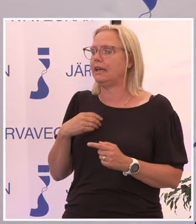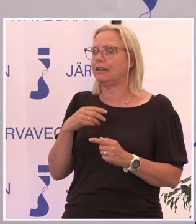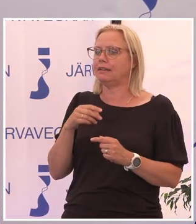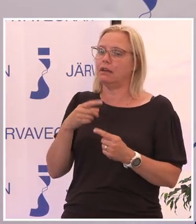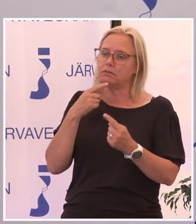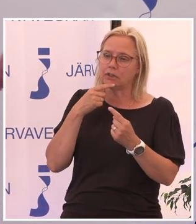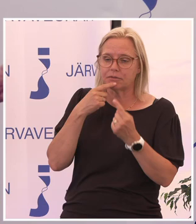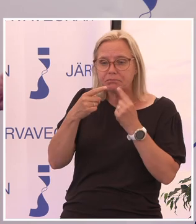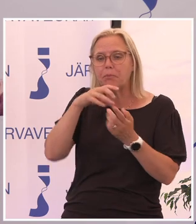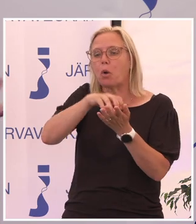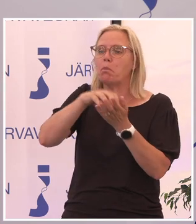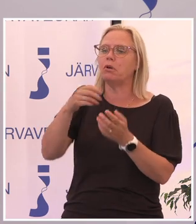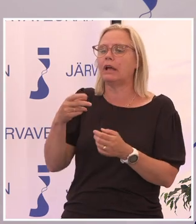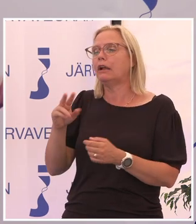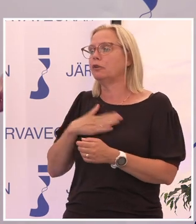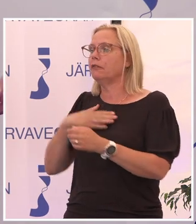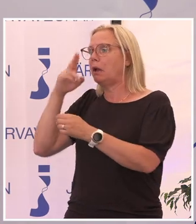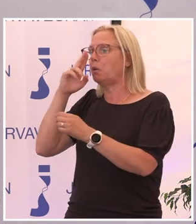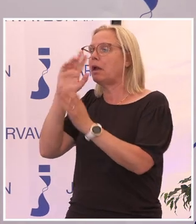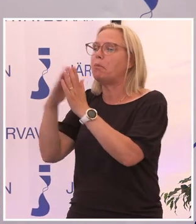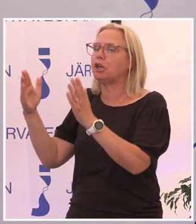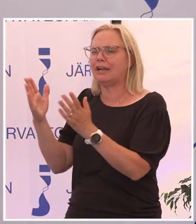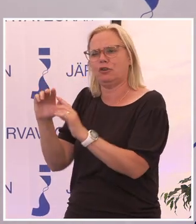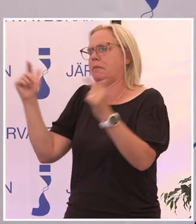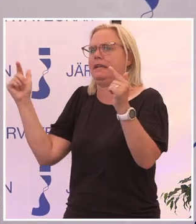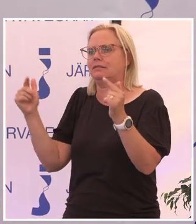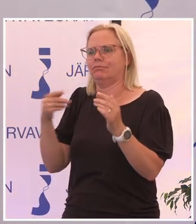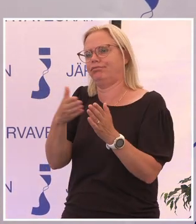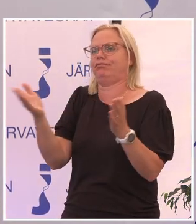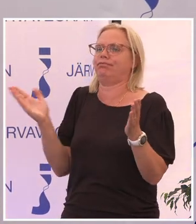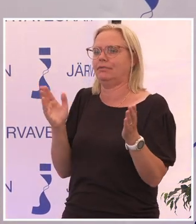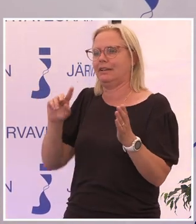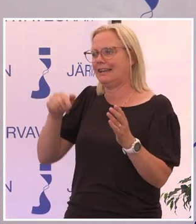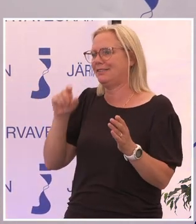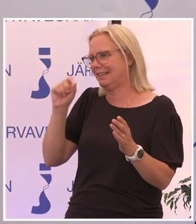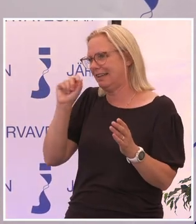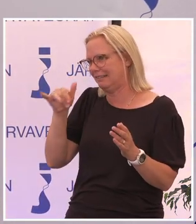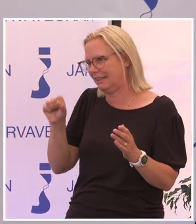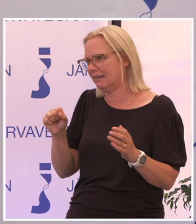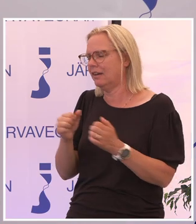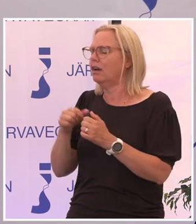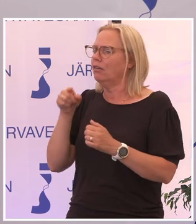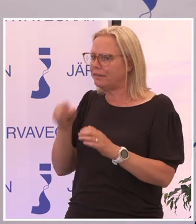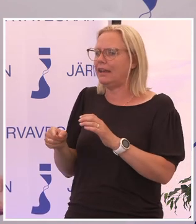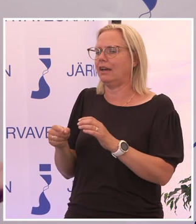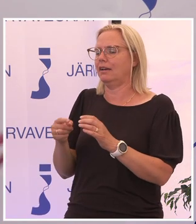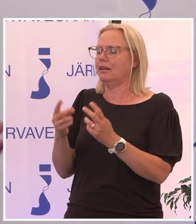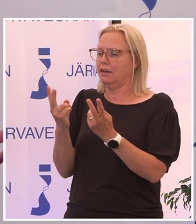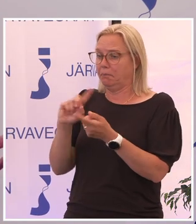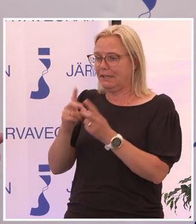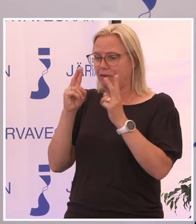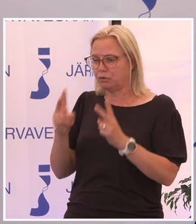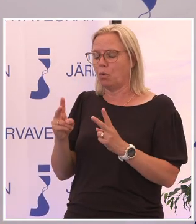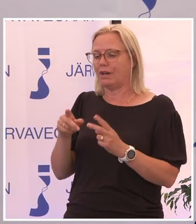kommun. Du ska låna böcker, whatever skulle jag säga. Och det är klart att det bidrar väldigt mycket till ett samlat